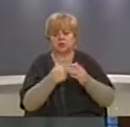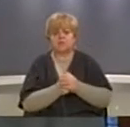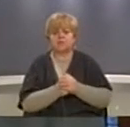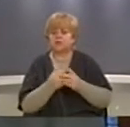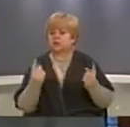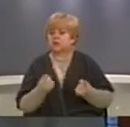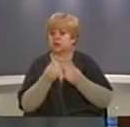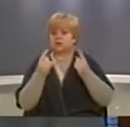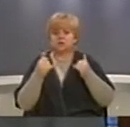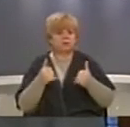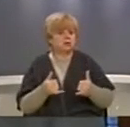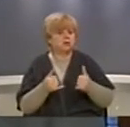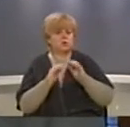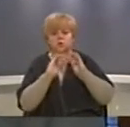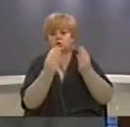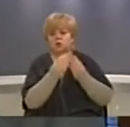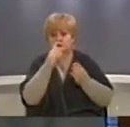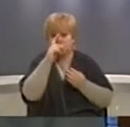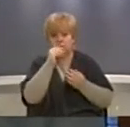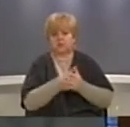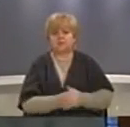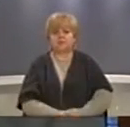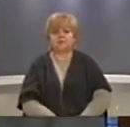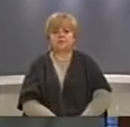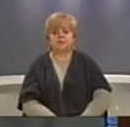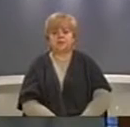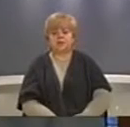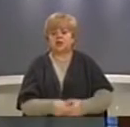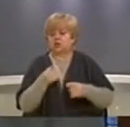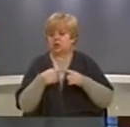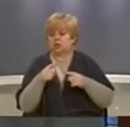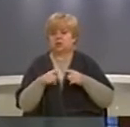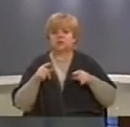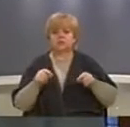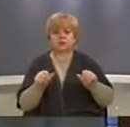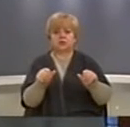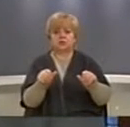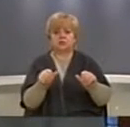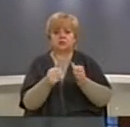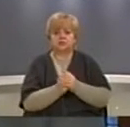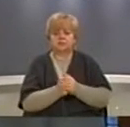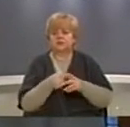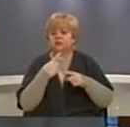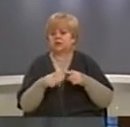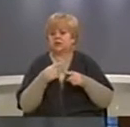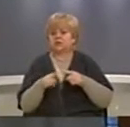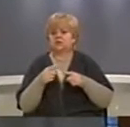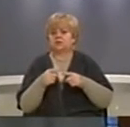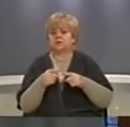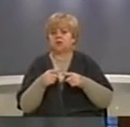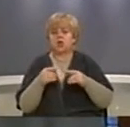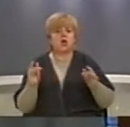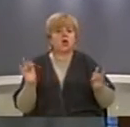aktuale të regjistuar në zhjurat komunale katastrale. Që është të përnësore janë ato të cilat kanë shkaktuar dhe shkaktojnë